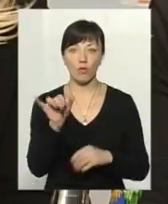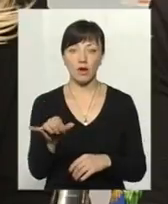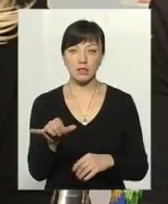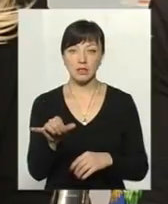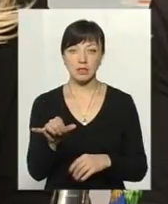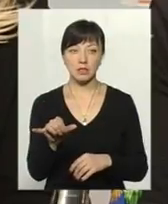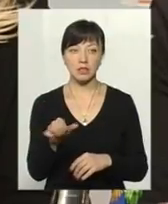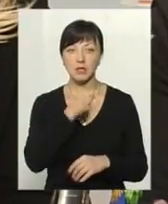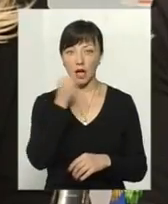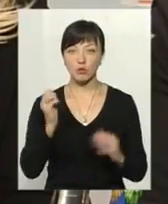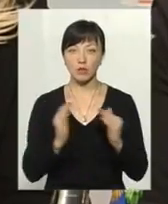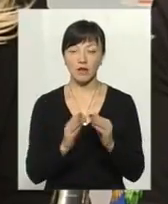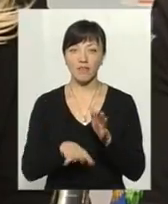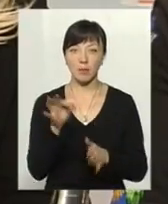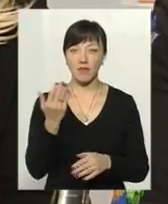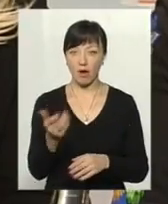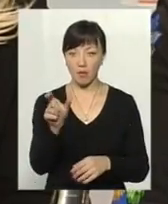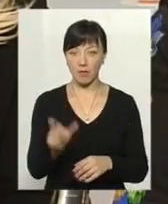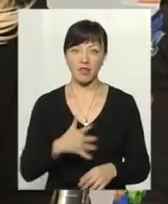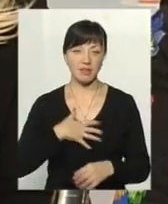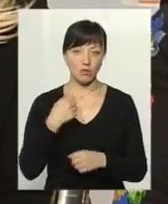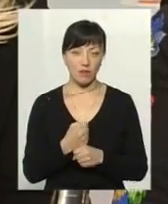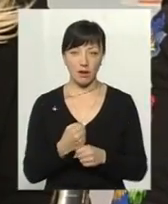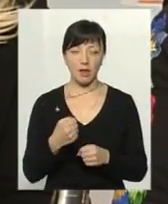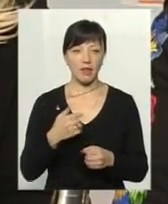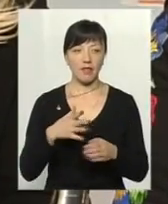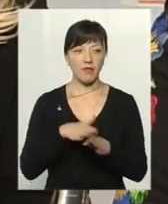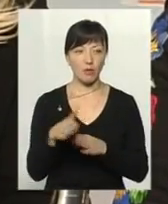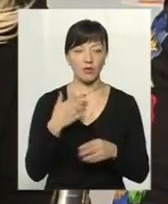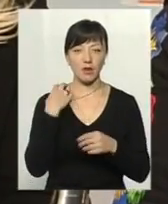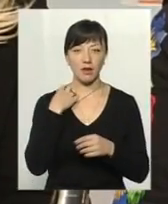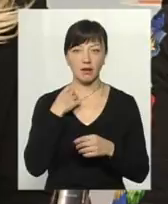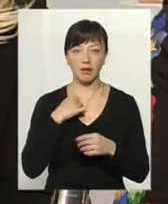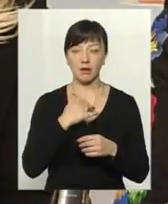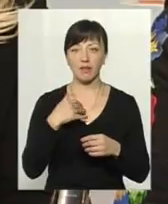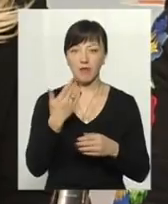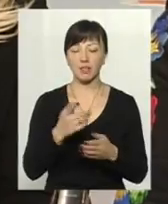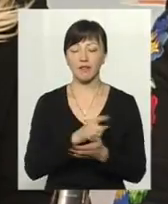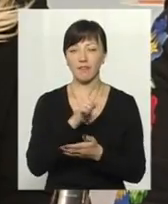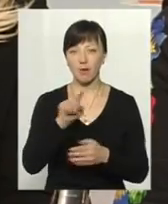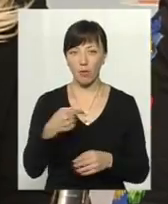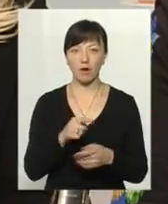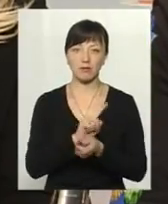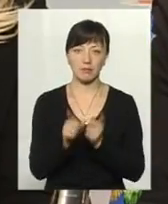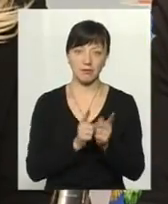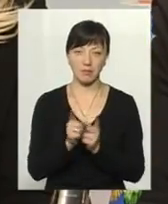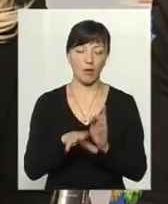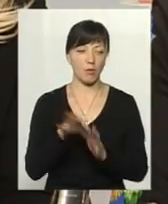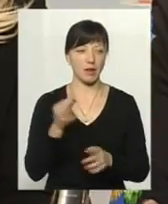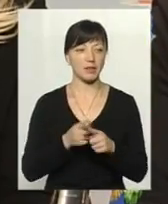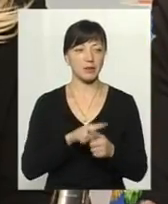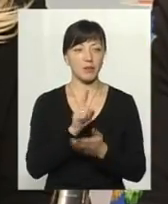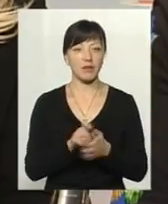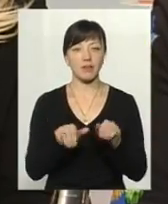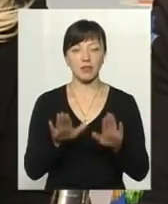старший будинку вибраний вами, вас не задовольняє, не виконує ваші вимоги, то ви повинні його перебрати, або це